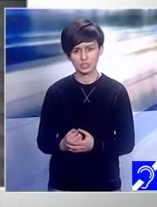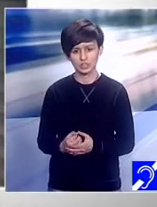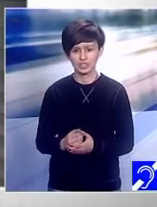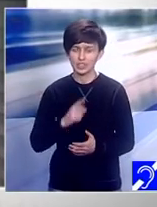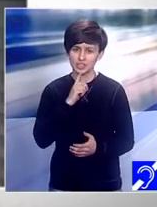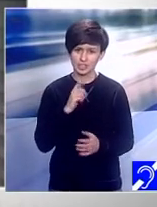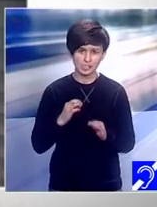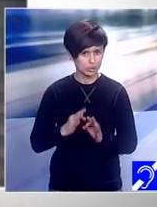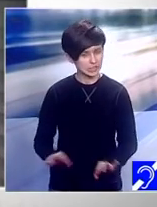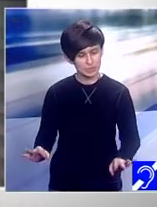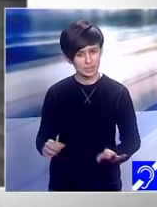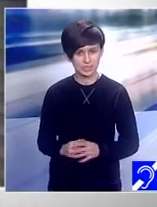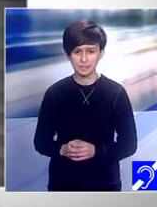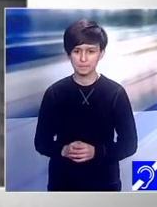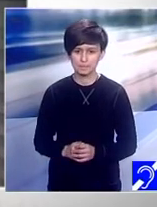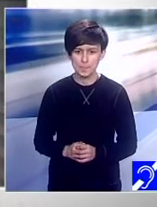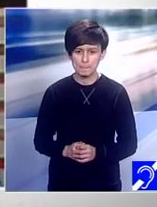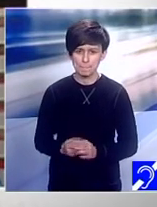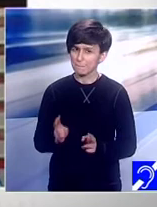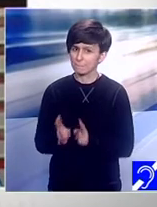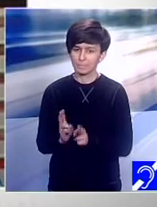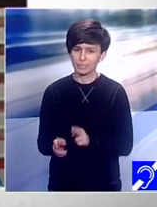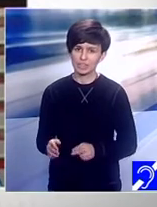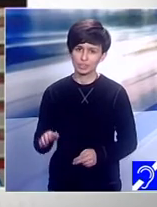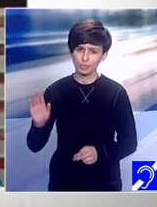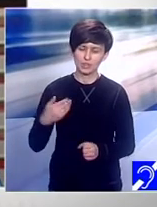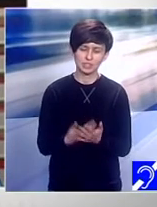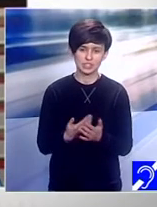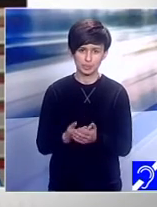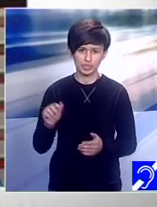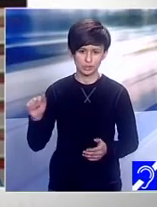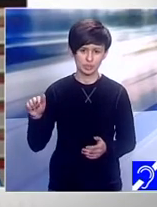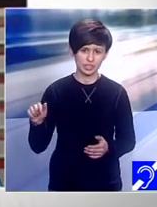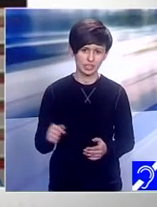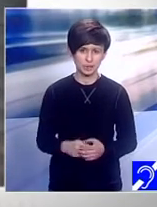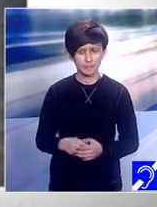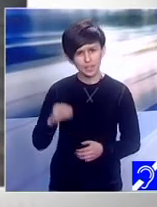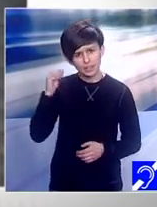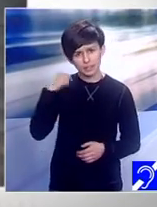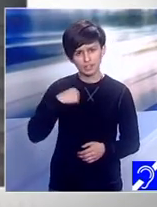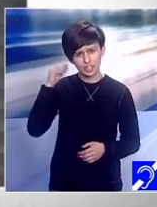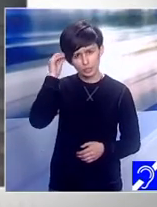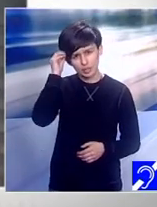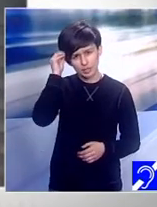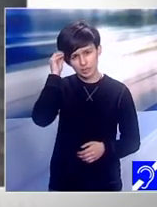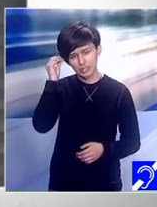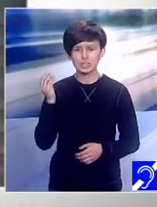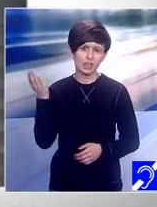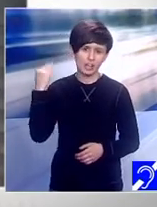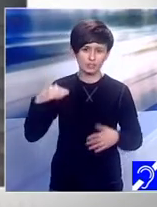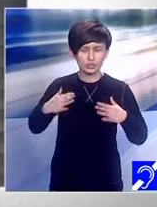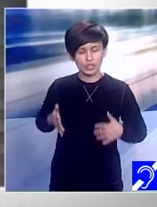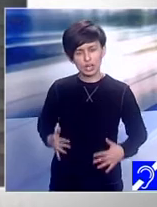pentru tine pe scenă? Ai avut emoții? Știu că aveai o roche lungă, o roche frumoasă, străluceai pe scenă.